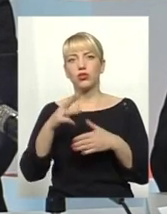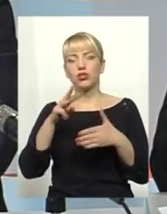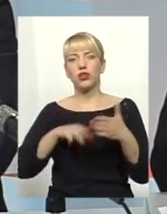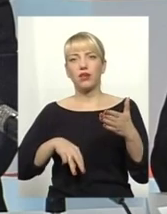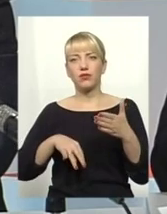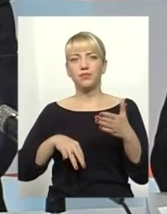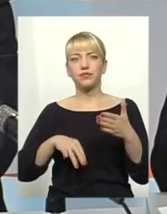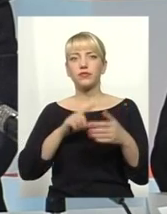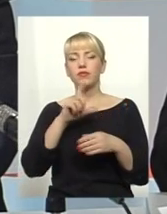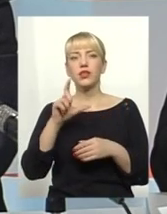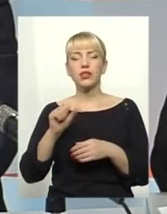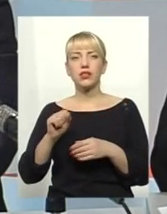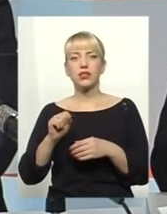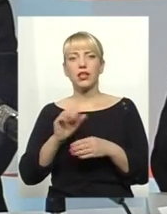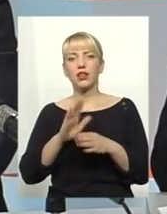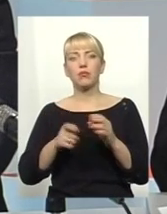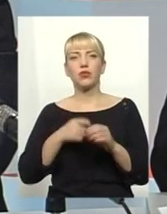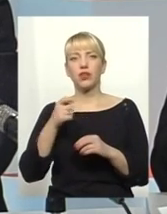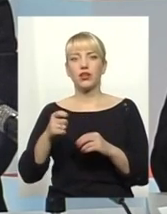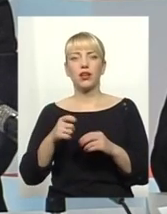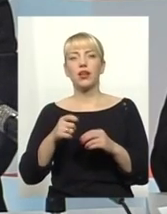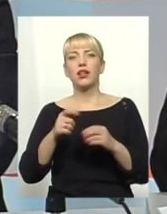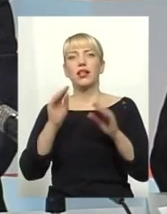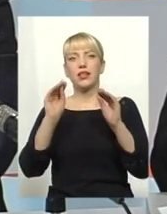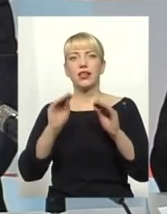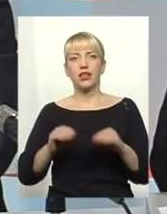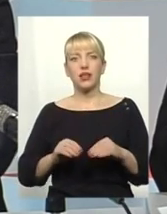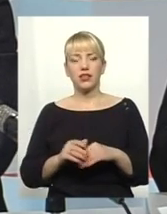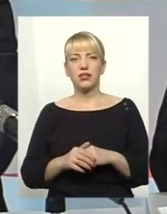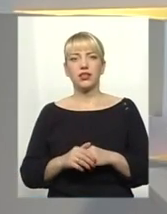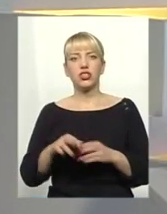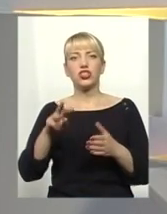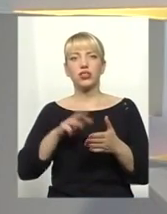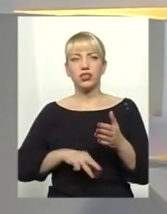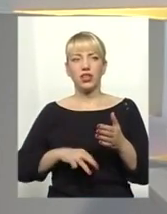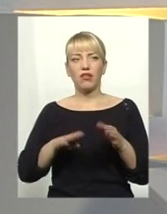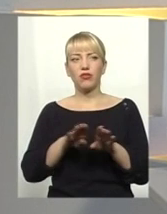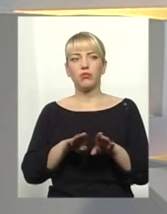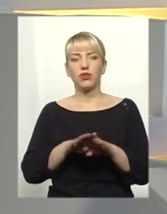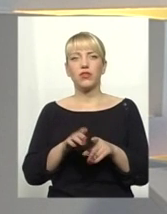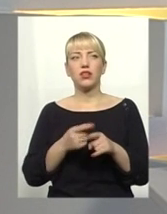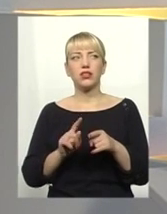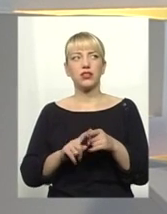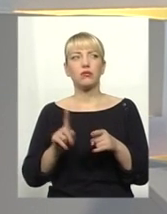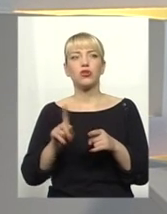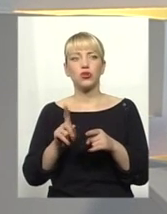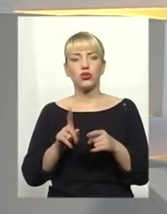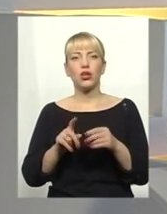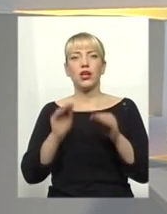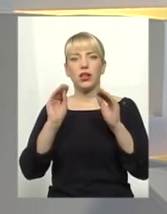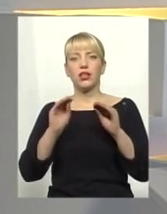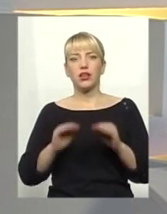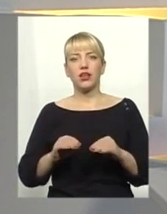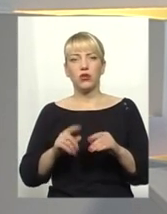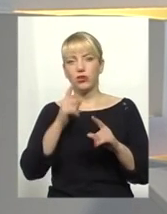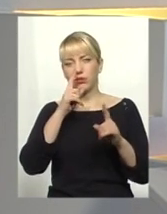неподання декларації, чи там... Штрафи, до речі, в порівнянні з тим, що декларують, ні зернів. Так, так. Тобто,